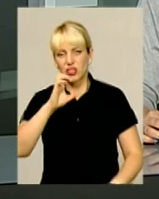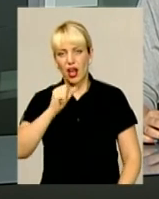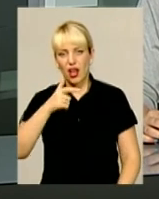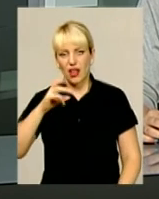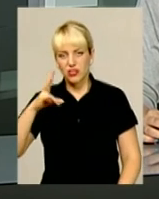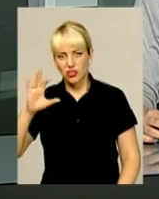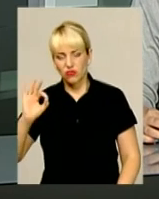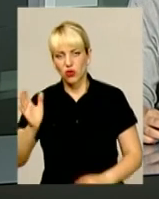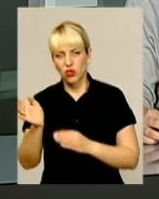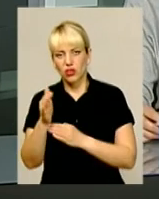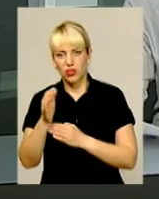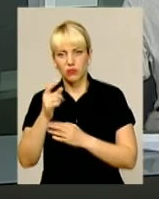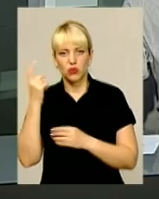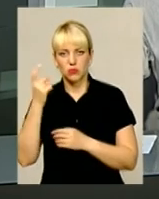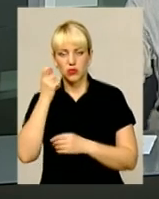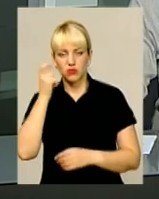господарства України.